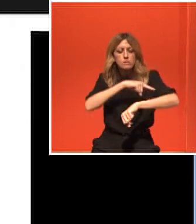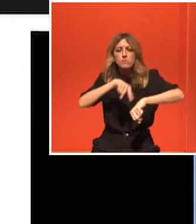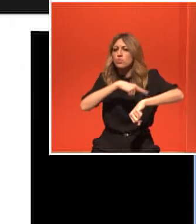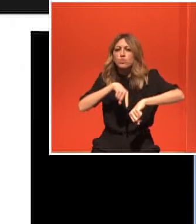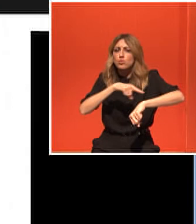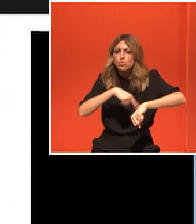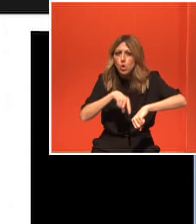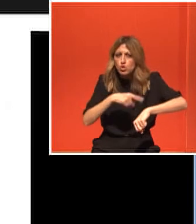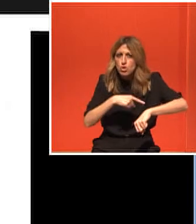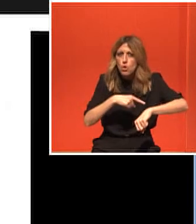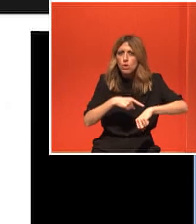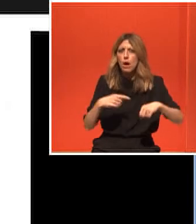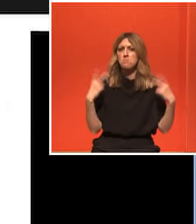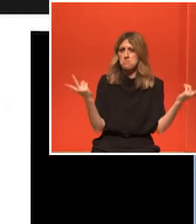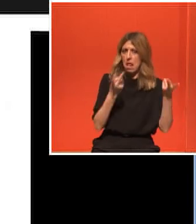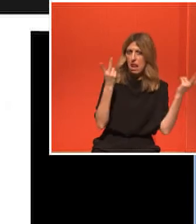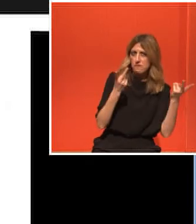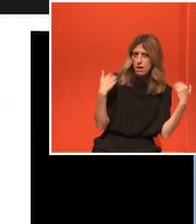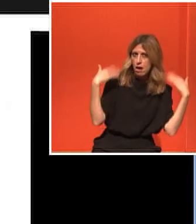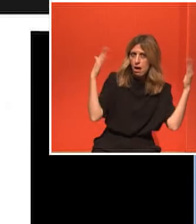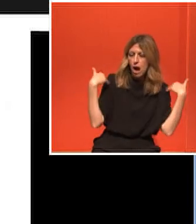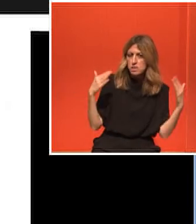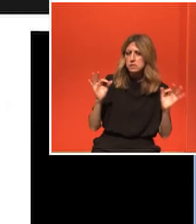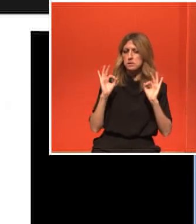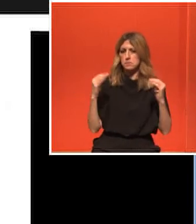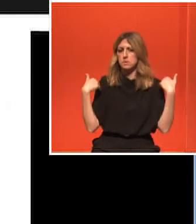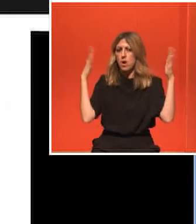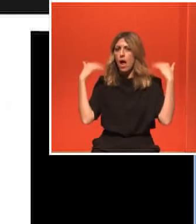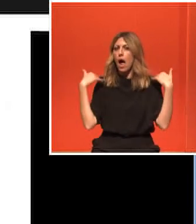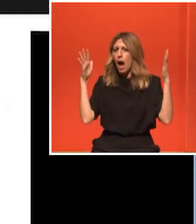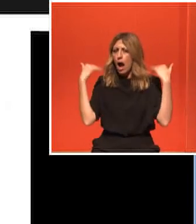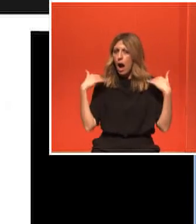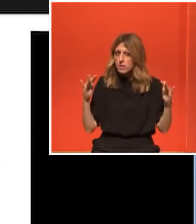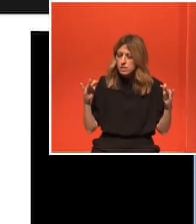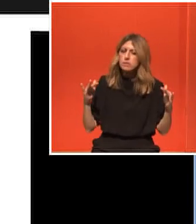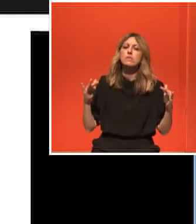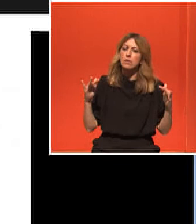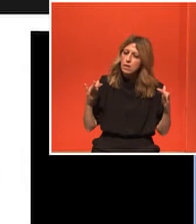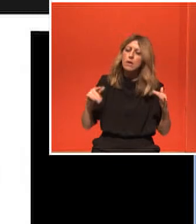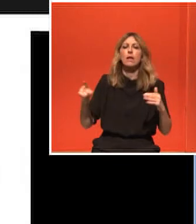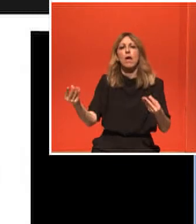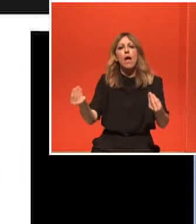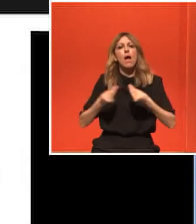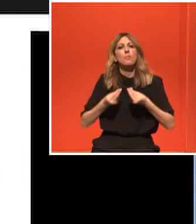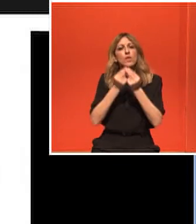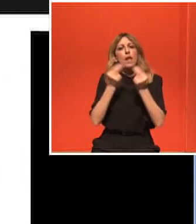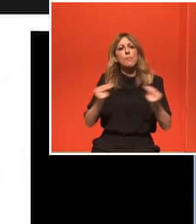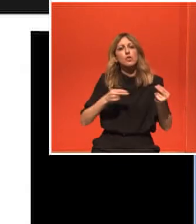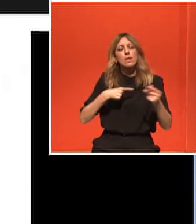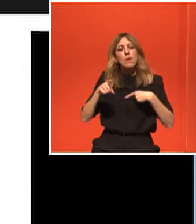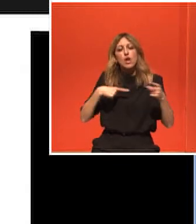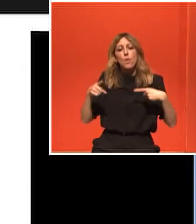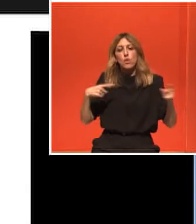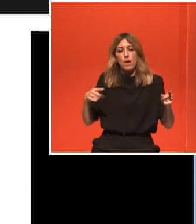μηχανικής φόρτισης που πετυχαίνει ένα ευεργετικό αποτέλεσμα. Αν την κάνεις υπερβολική, χάνεται αυτό το ευεργετικό